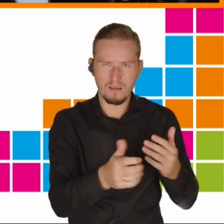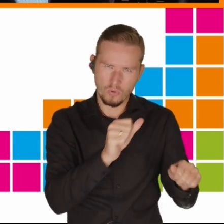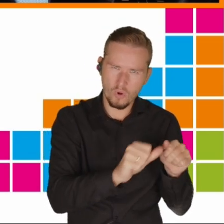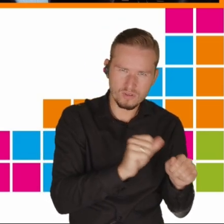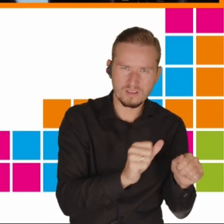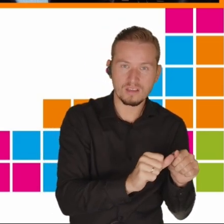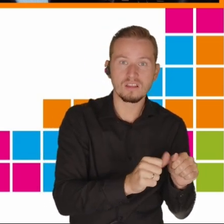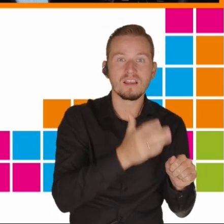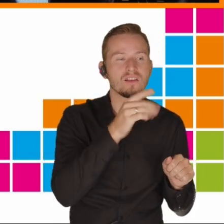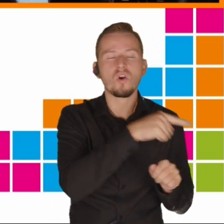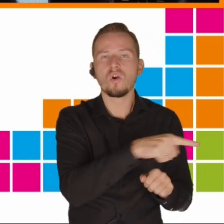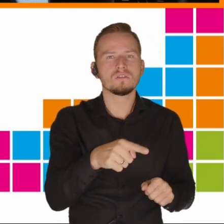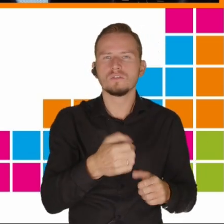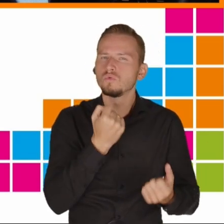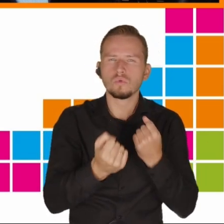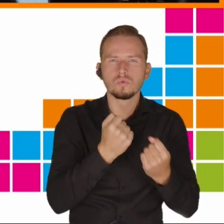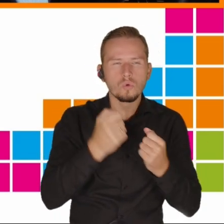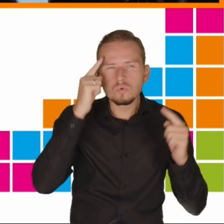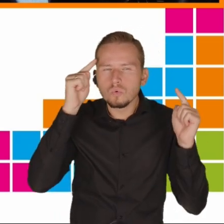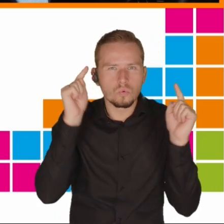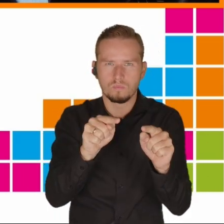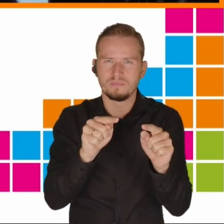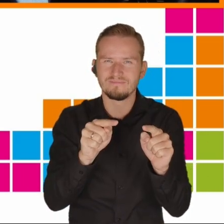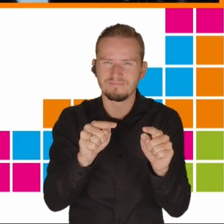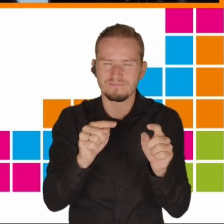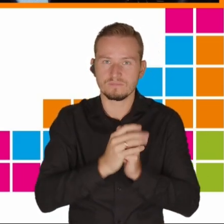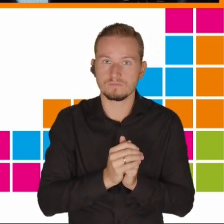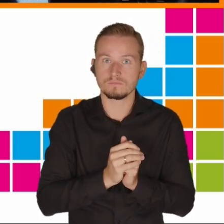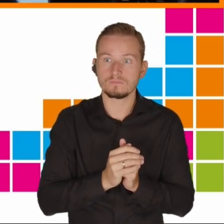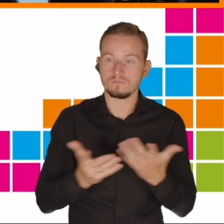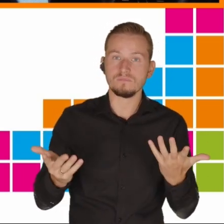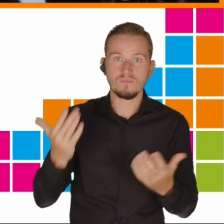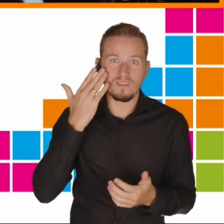Wiemy, że kiedy są takie narzędzia